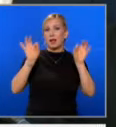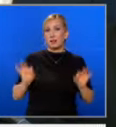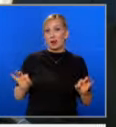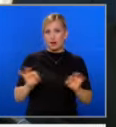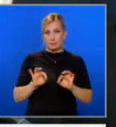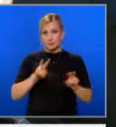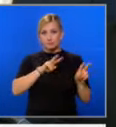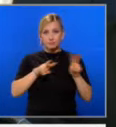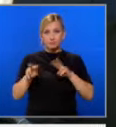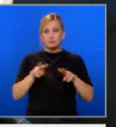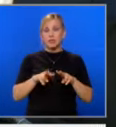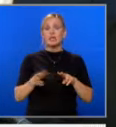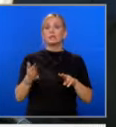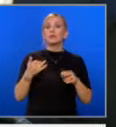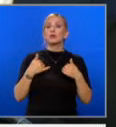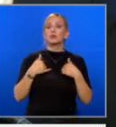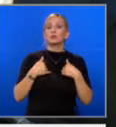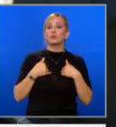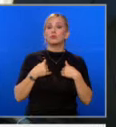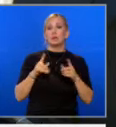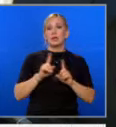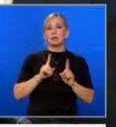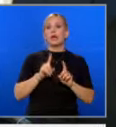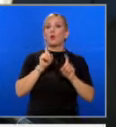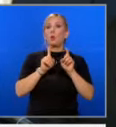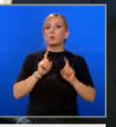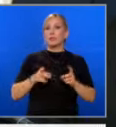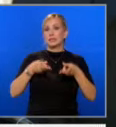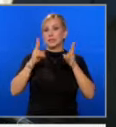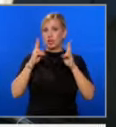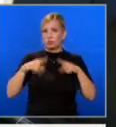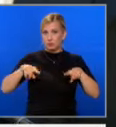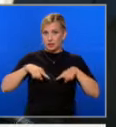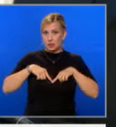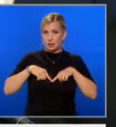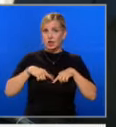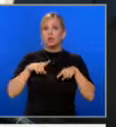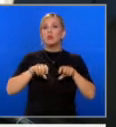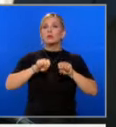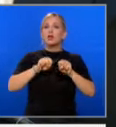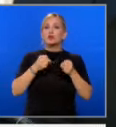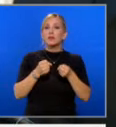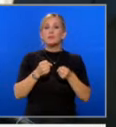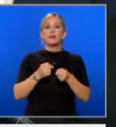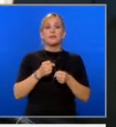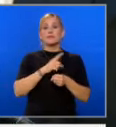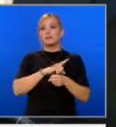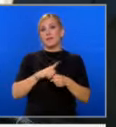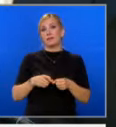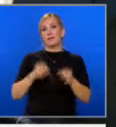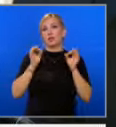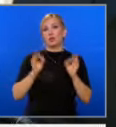не коментираме по принцип решението на съда, но са нарушени всеки правови норми